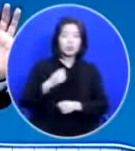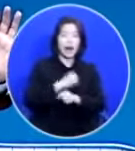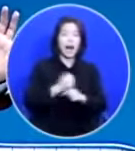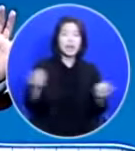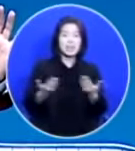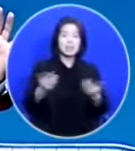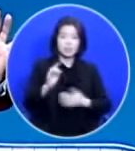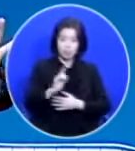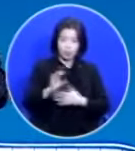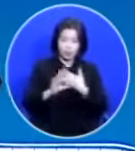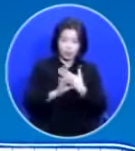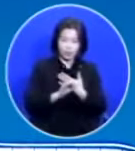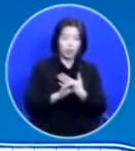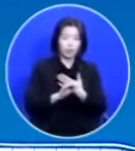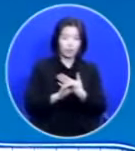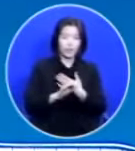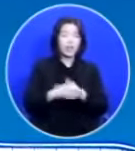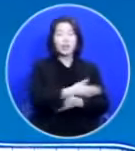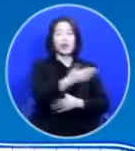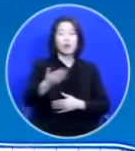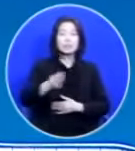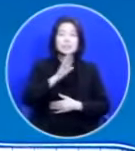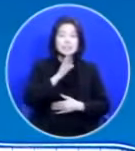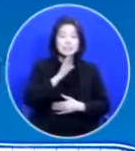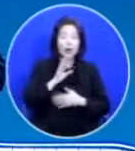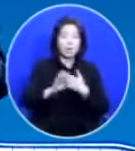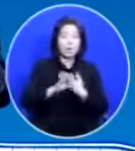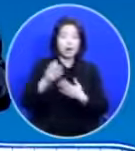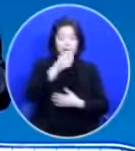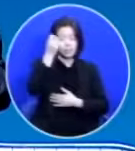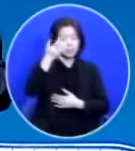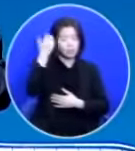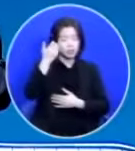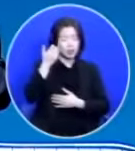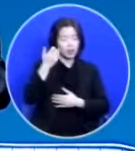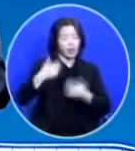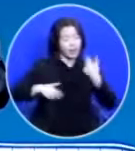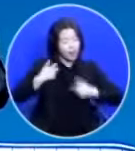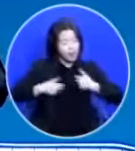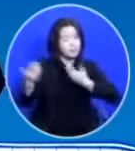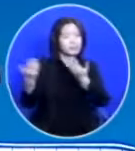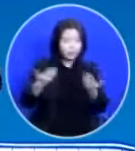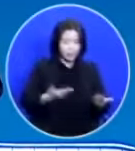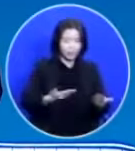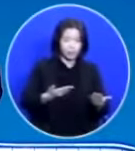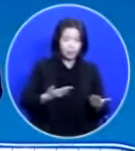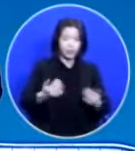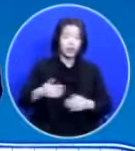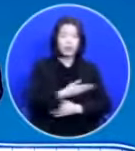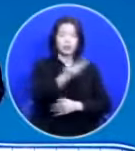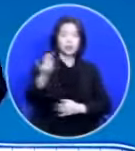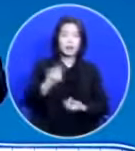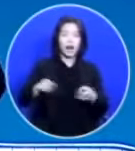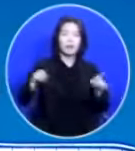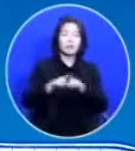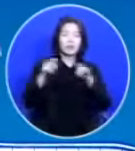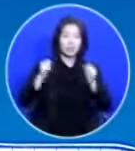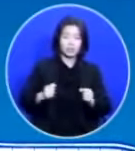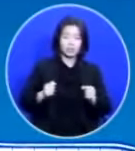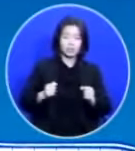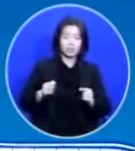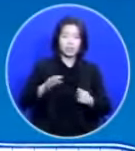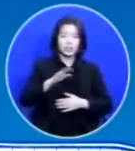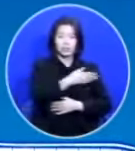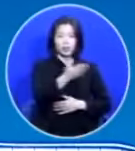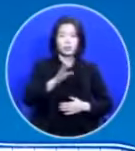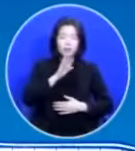있습니다 여러분이 정말 성령님을 환영하시는 거예요 여러분과 함께 계신 것을 여러분이 정말 믿는